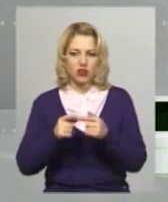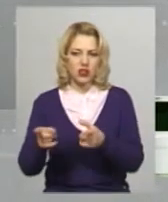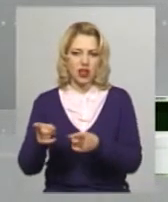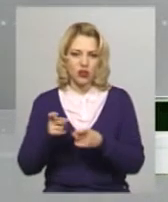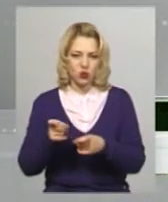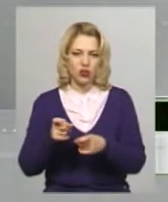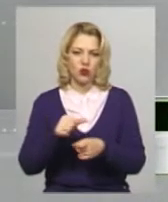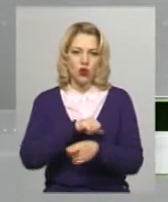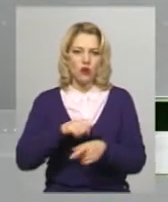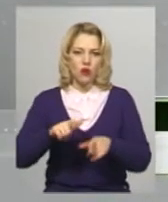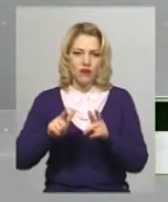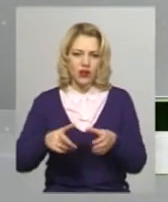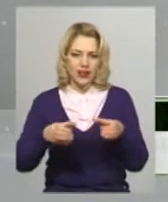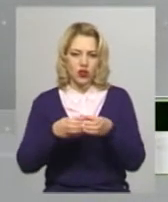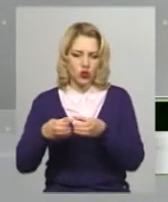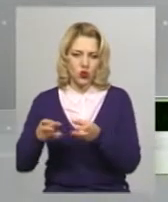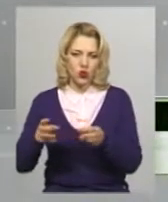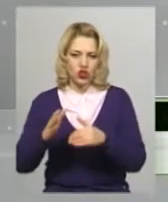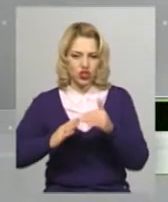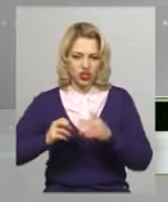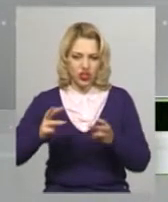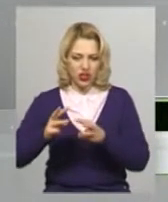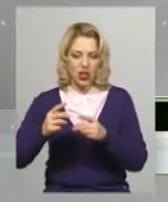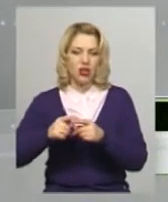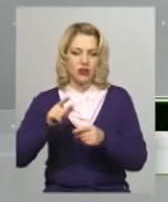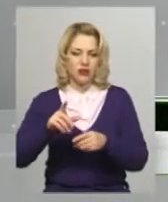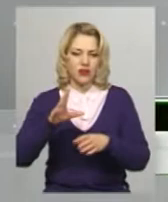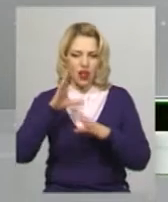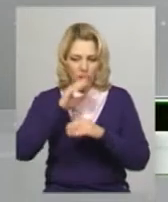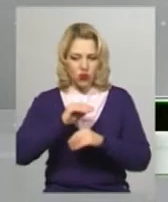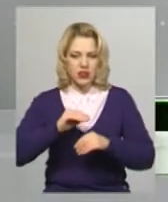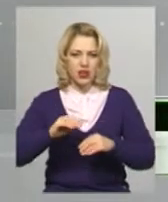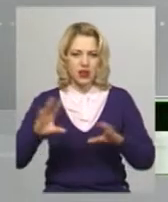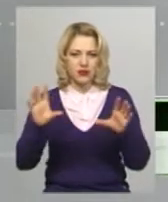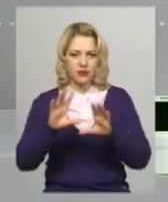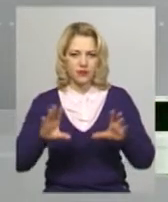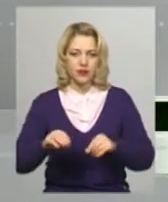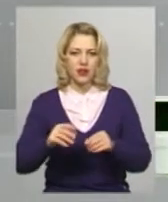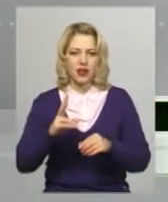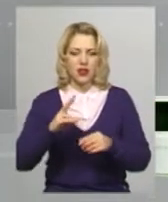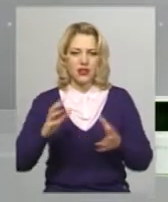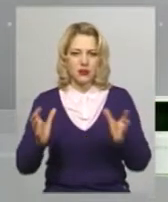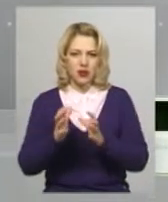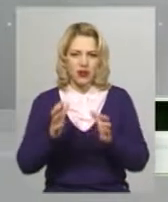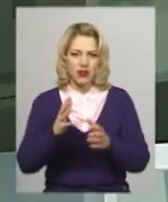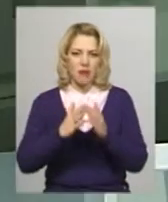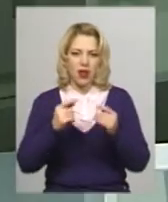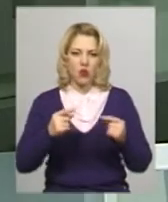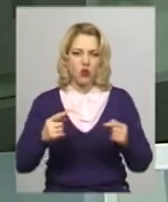вдалося врятувати від знищення вогнем приміщень, транспорту та майна на суму понад 4 млн грн.